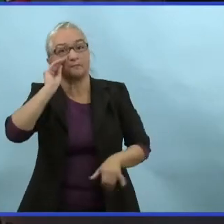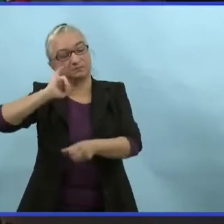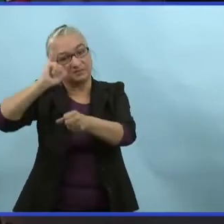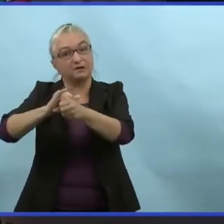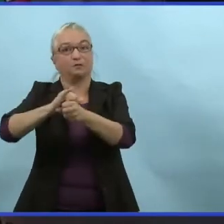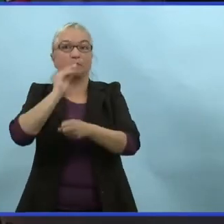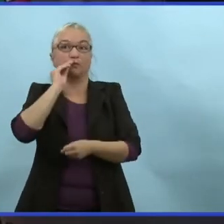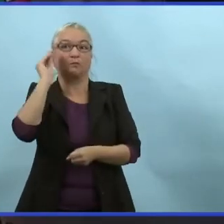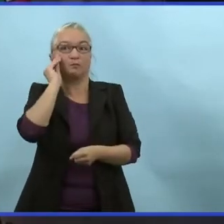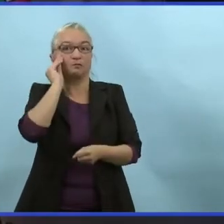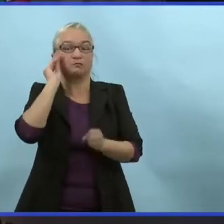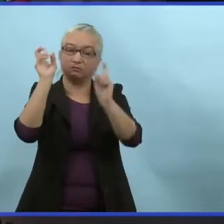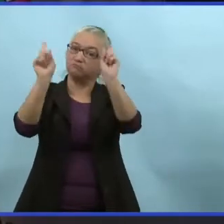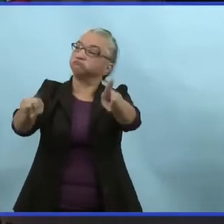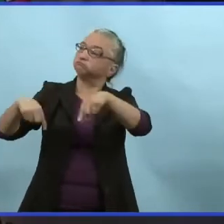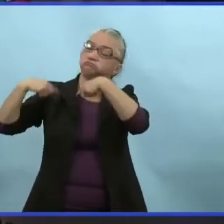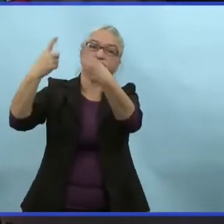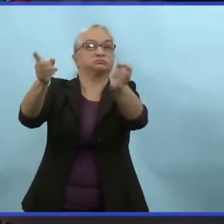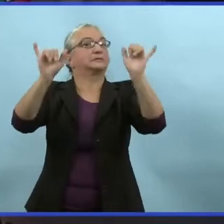on est malade.